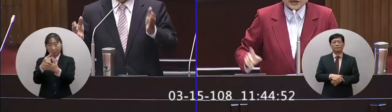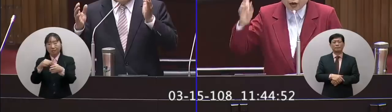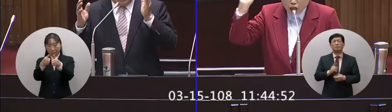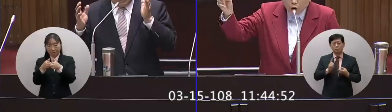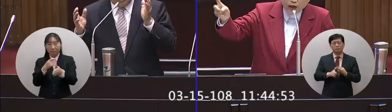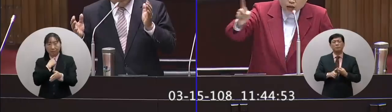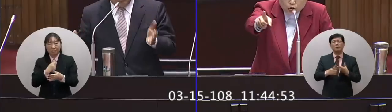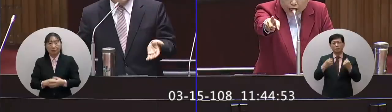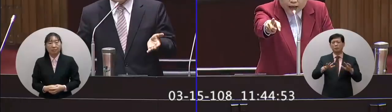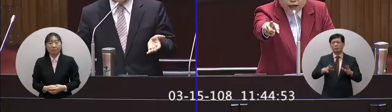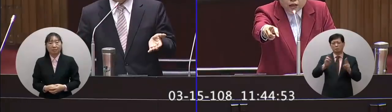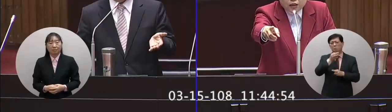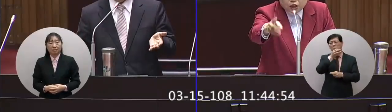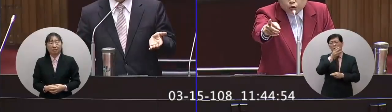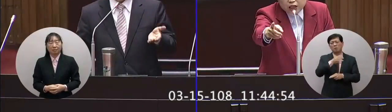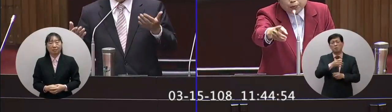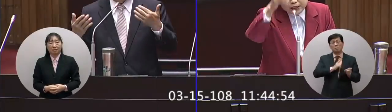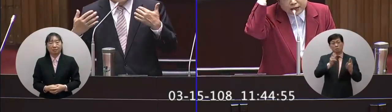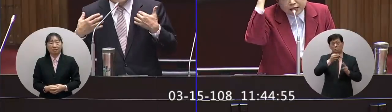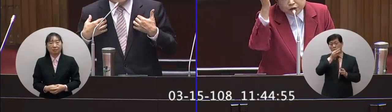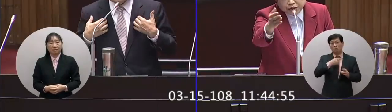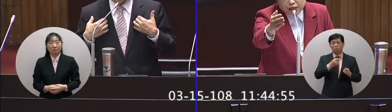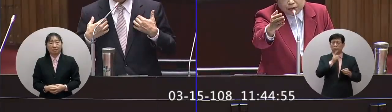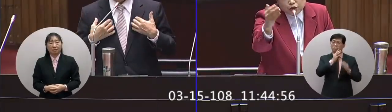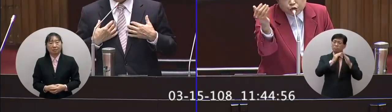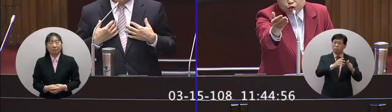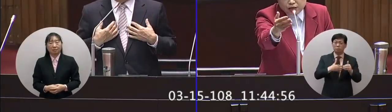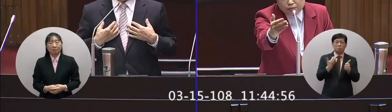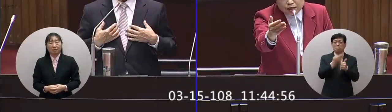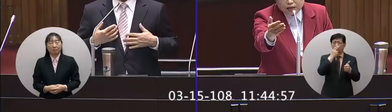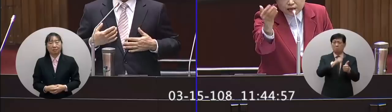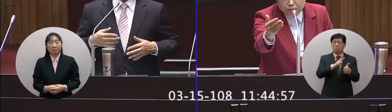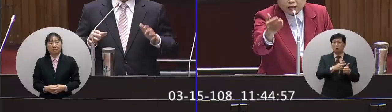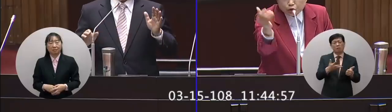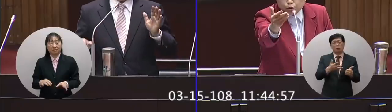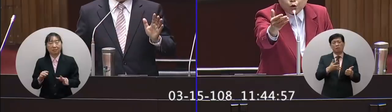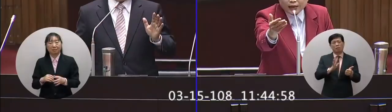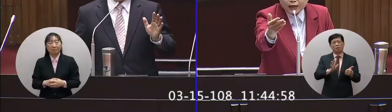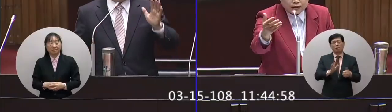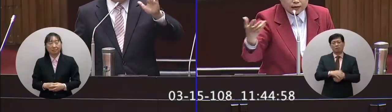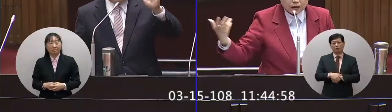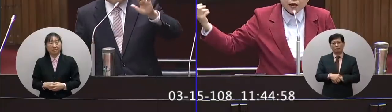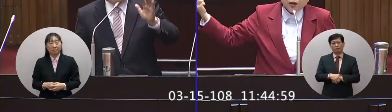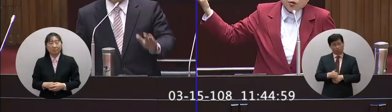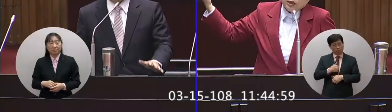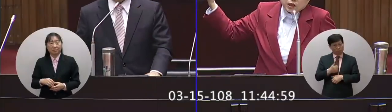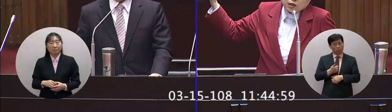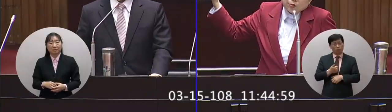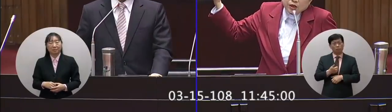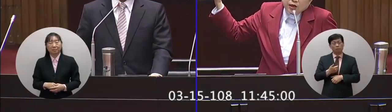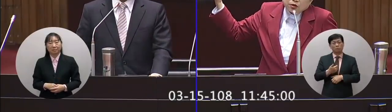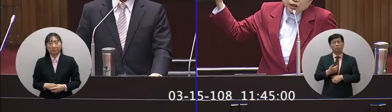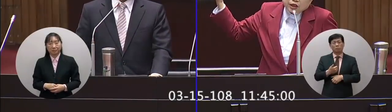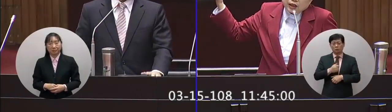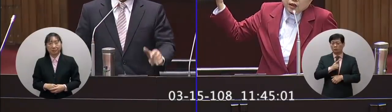對因為夠了夠電了你夠電你不能再拿台中市人的人命繼續玩啊真的我們